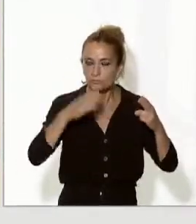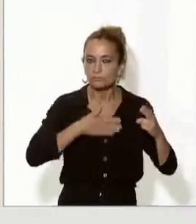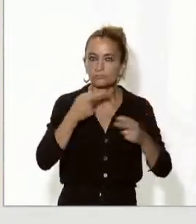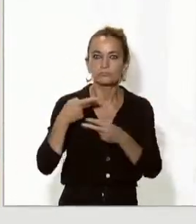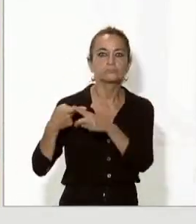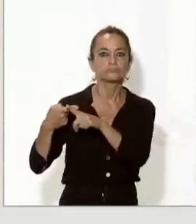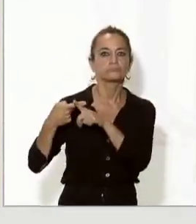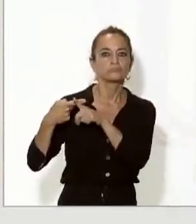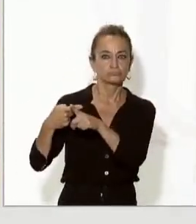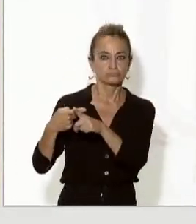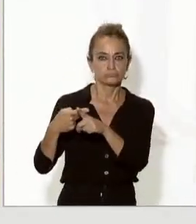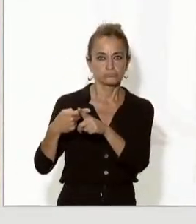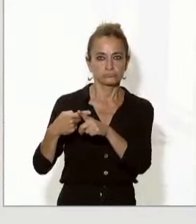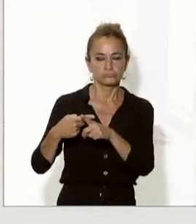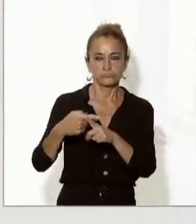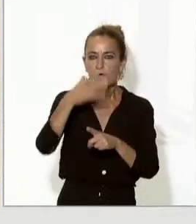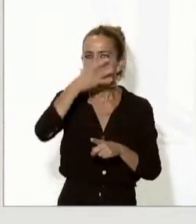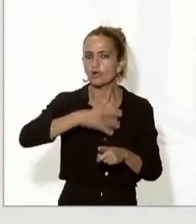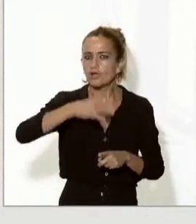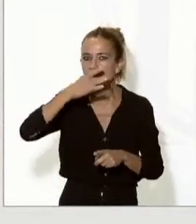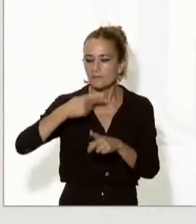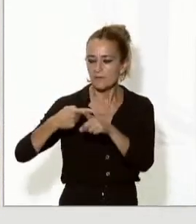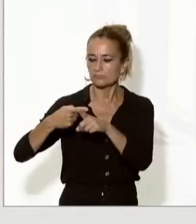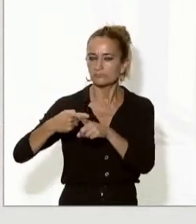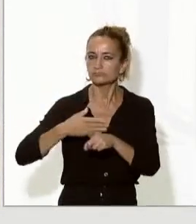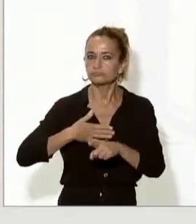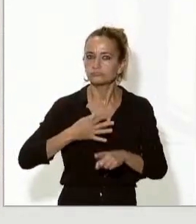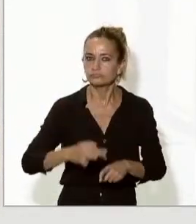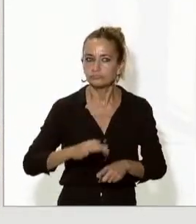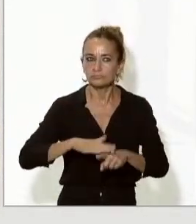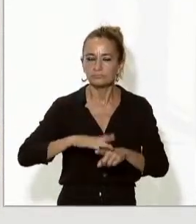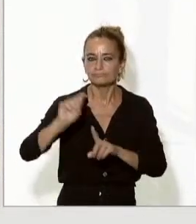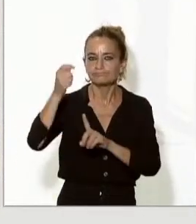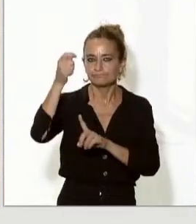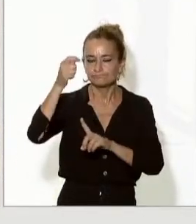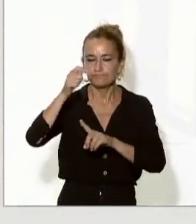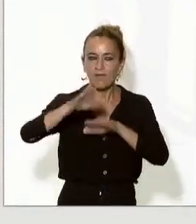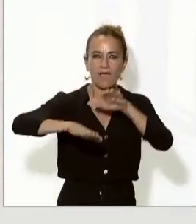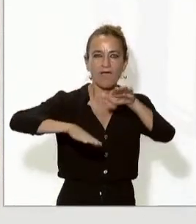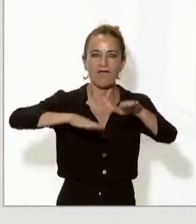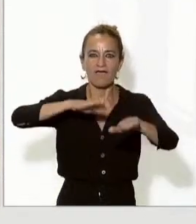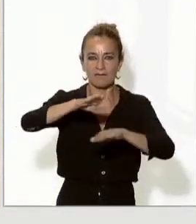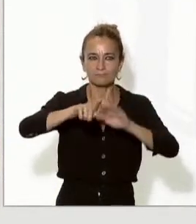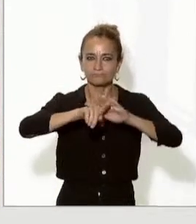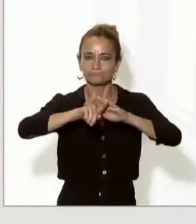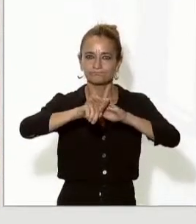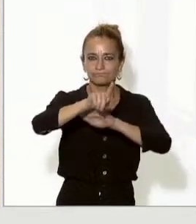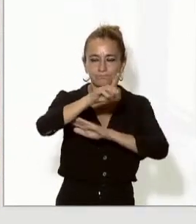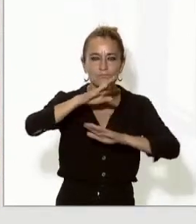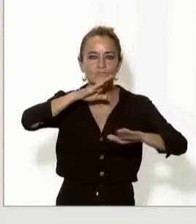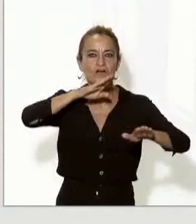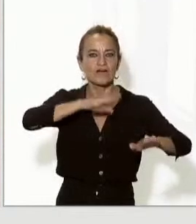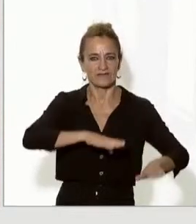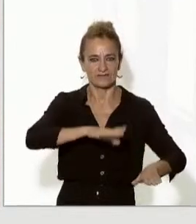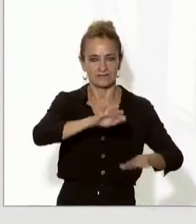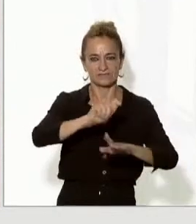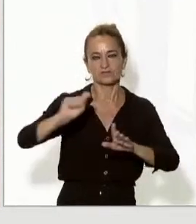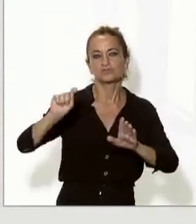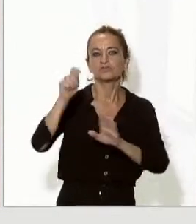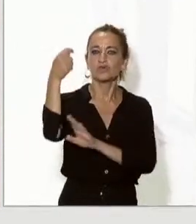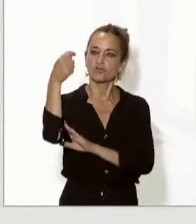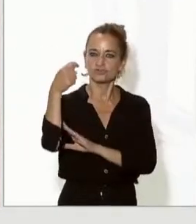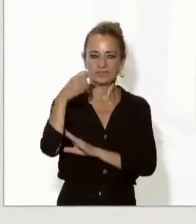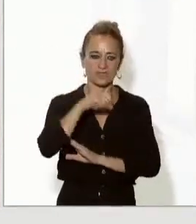know-how, coneixements recíprocs per poder avançar més i millor a favor de disposar de més sobirania